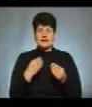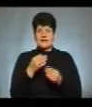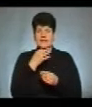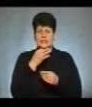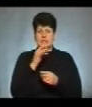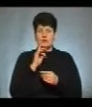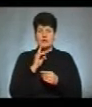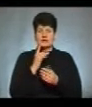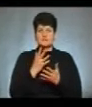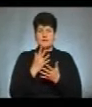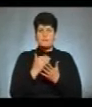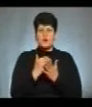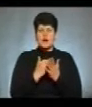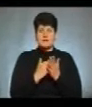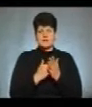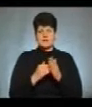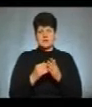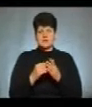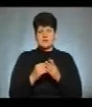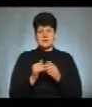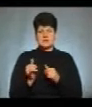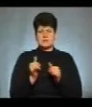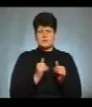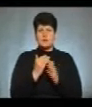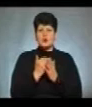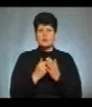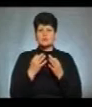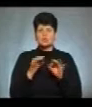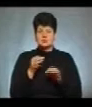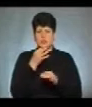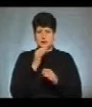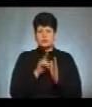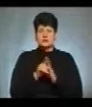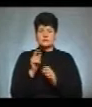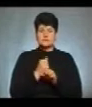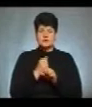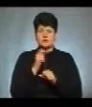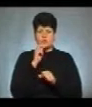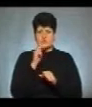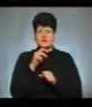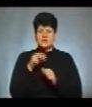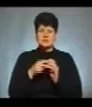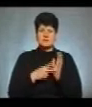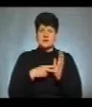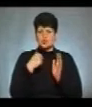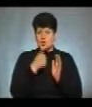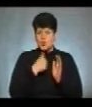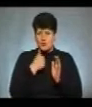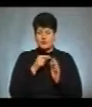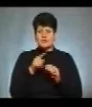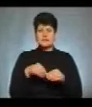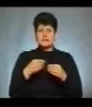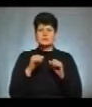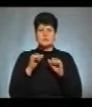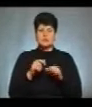поки не встановлять програмне забезпечення. Програма «Доступні ліки» почала діяти в Україні з 2017 року. Вона дає